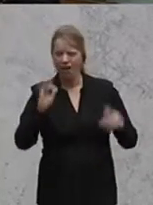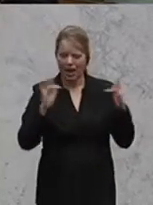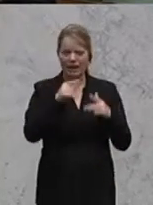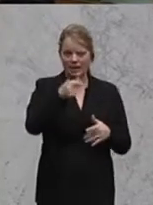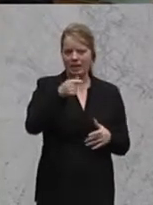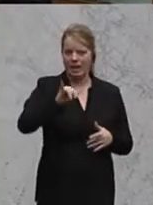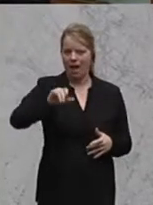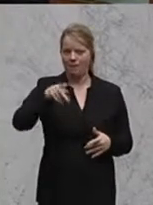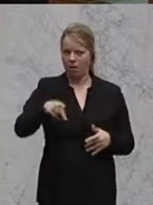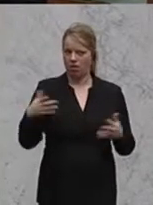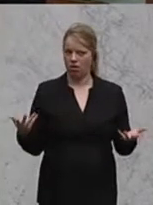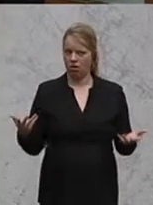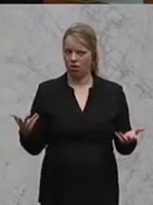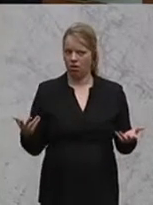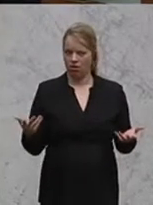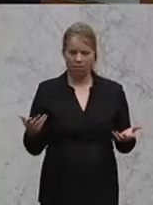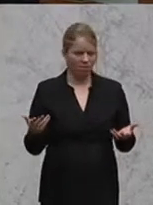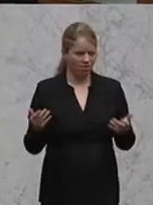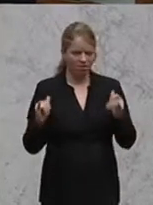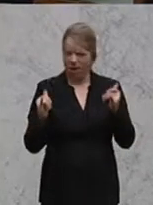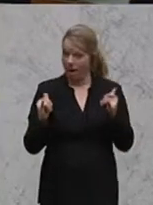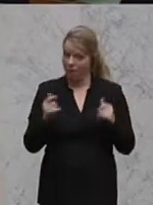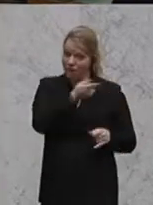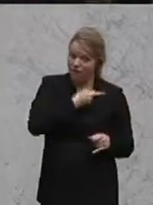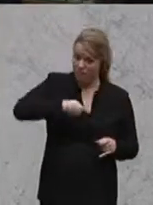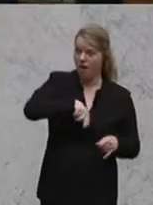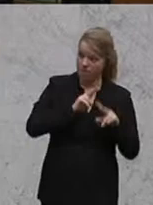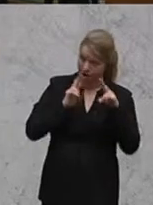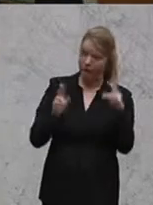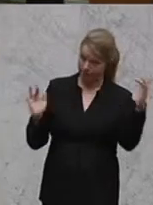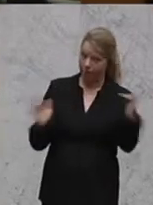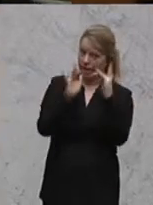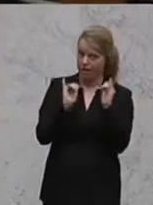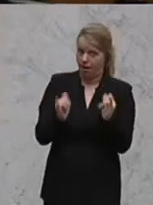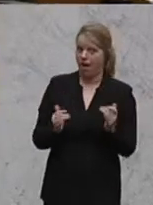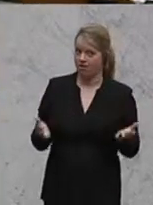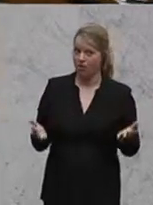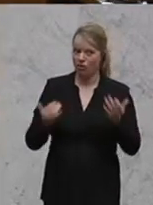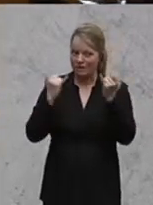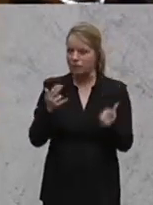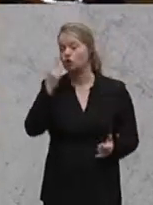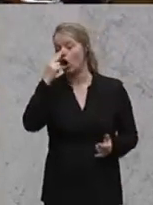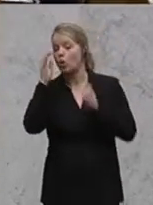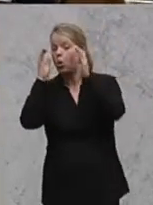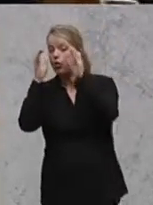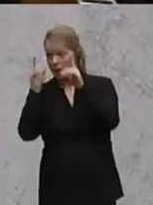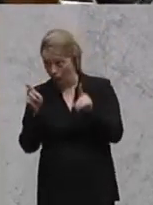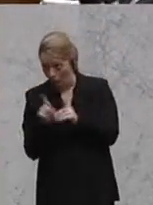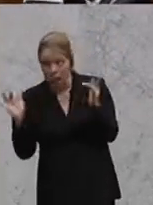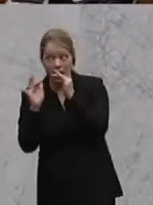zwar mehr oder weniger, ja eh, aber wir sind ja auch wirklich dagegen. Da werden wir jetzt ja schauen, was mit der ÖVP los ist.